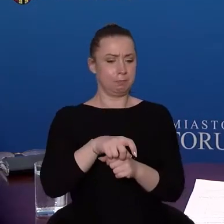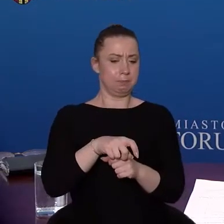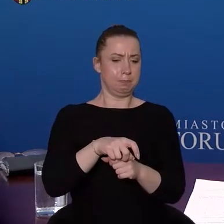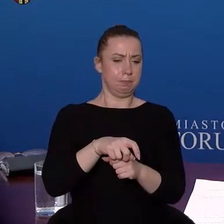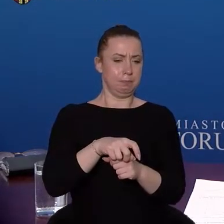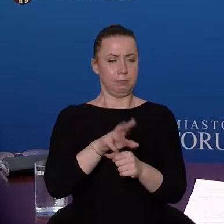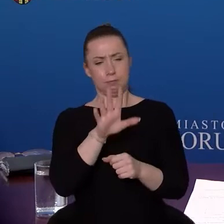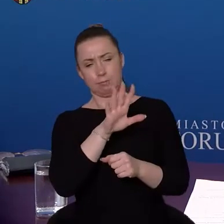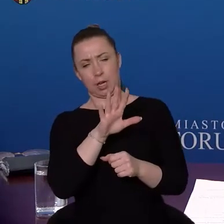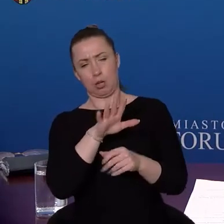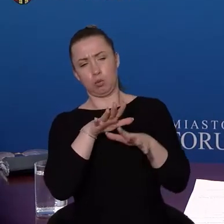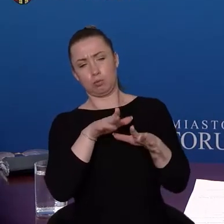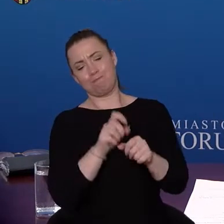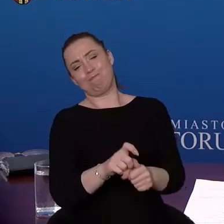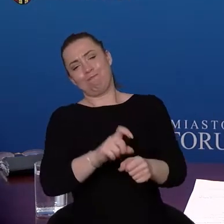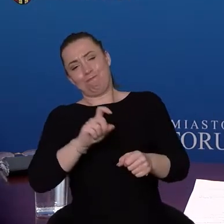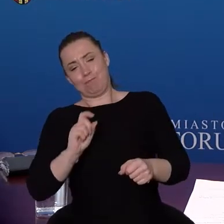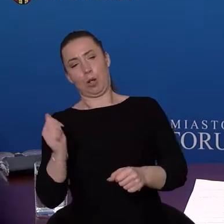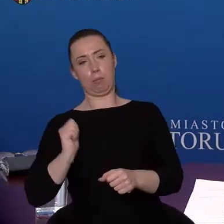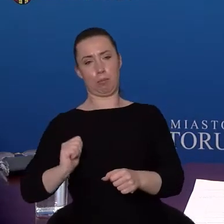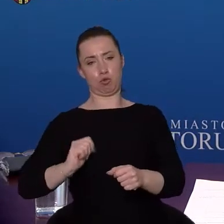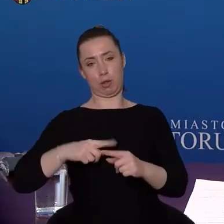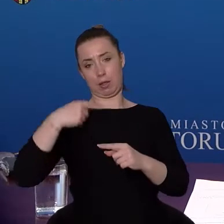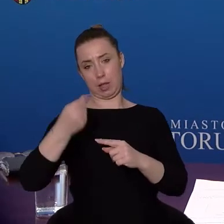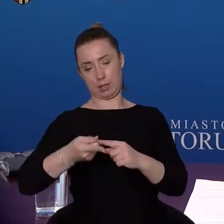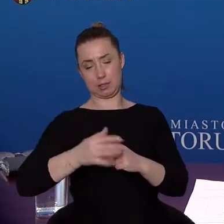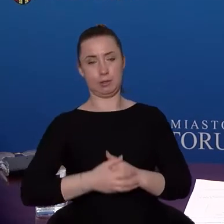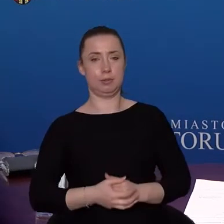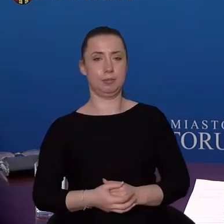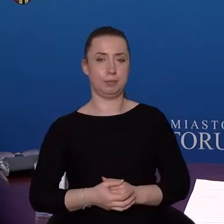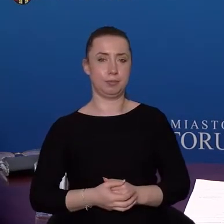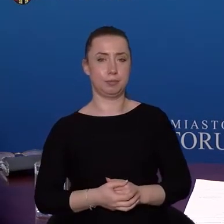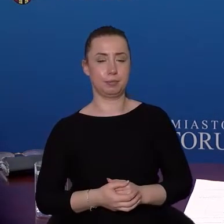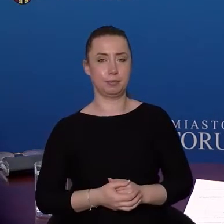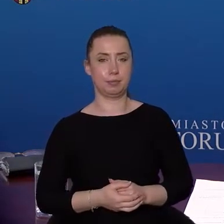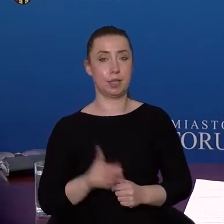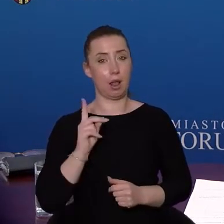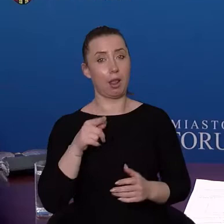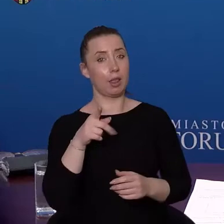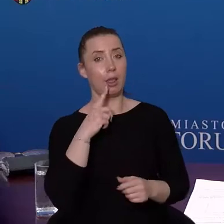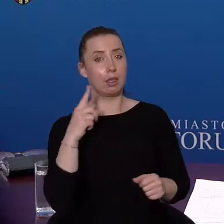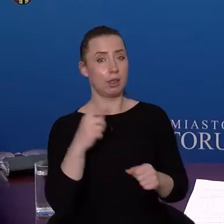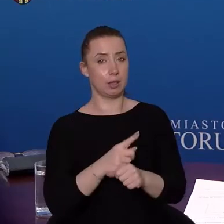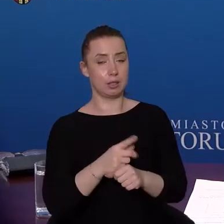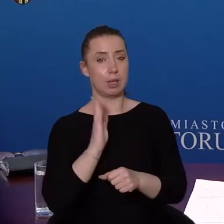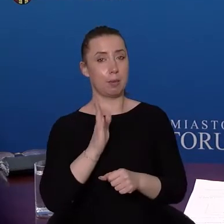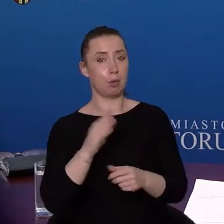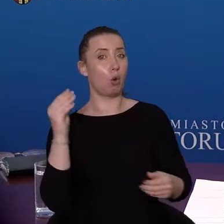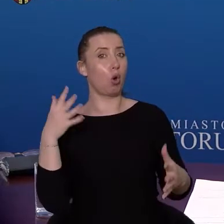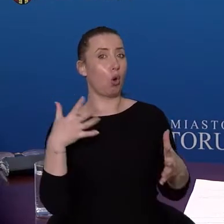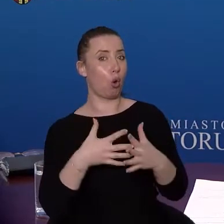wygląda na to, że zbyt dużo ludzi jest już w tym pojeździe. Ale te decyzje oczywiście będą także